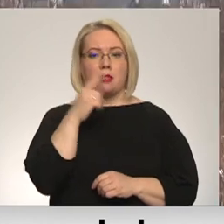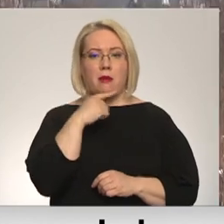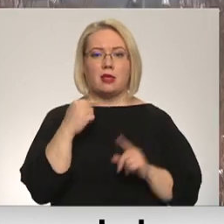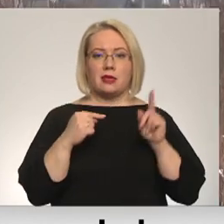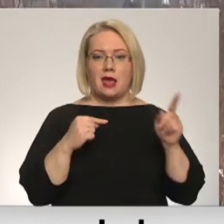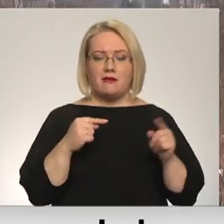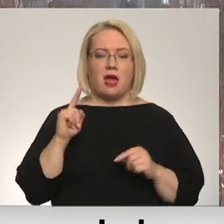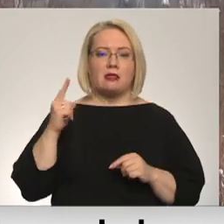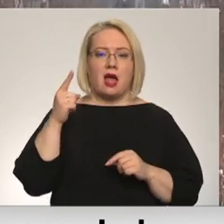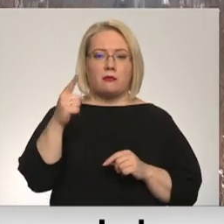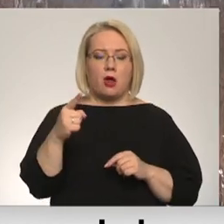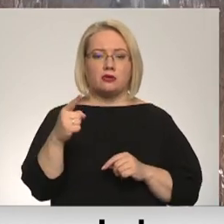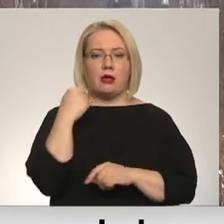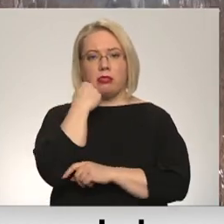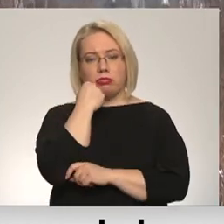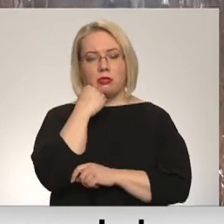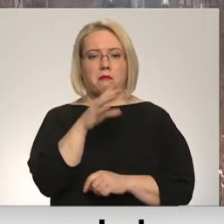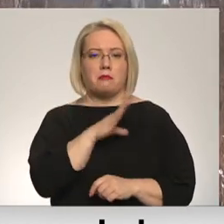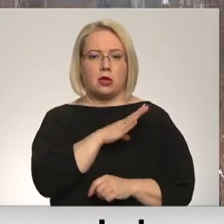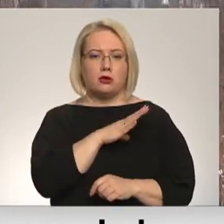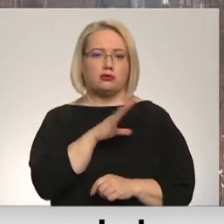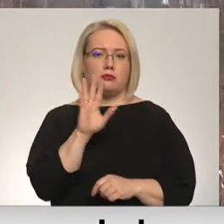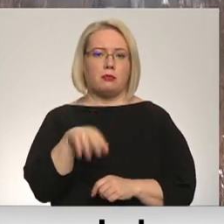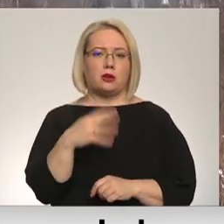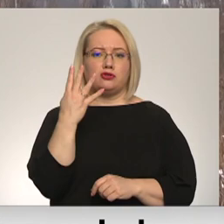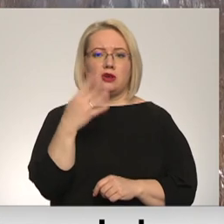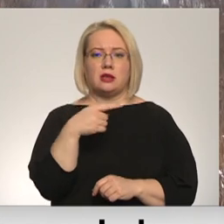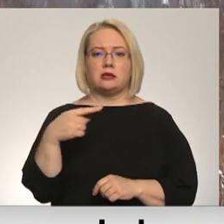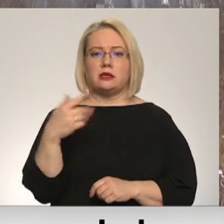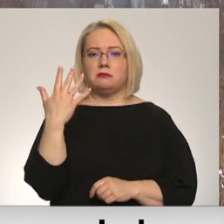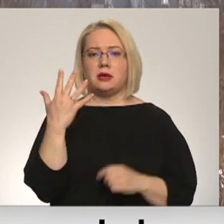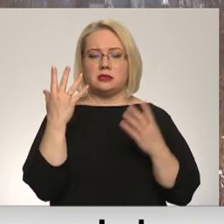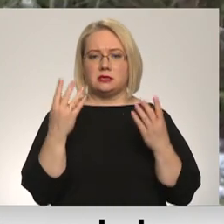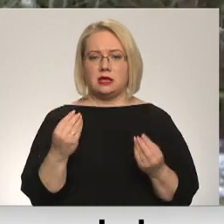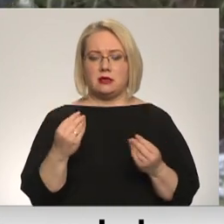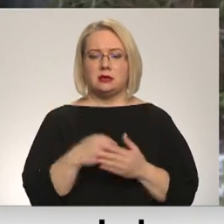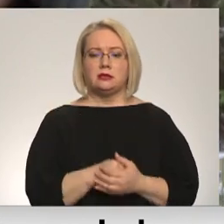tālbraucēja bezdarbībā pavadījuši pat vairāk nekā četras piecas dienas.